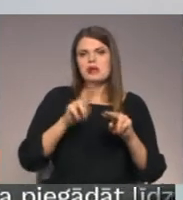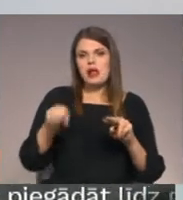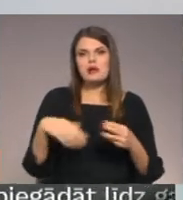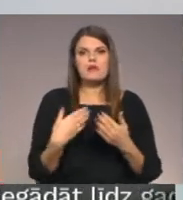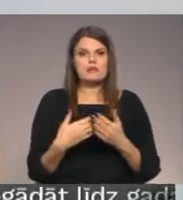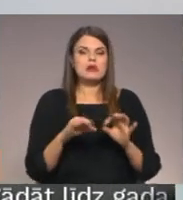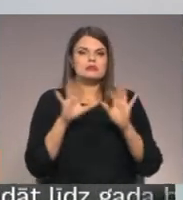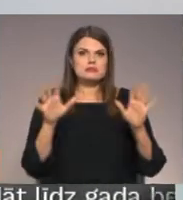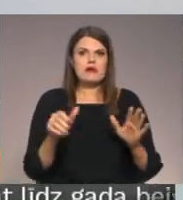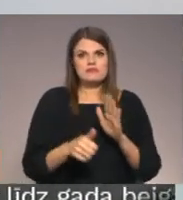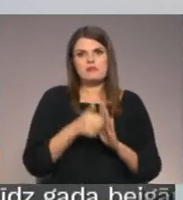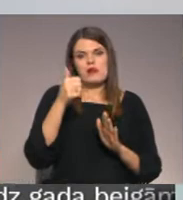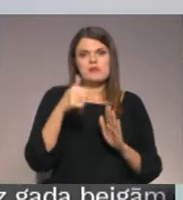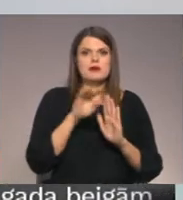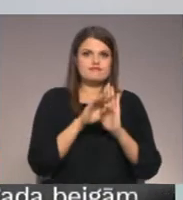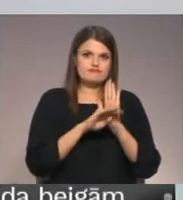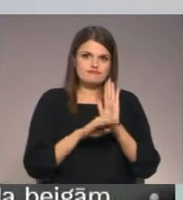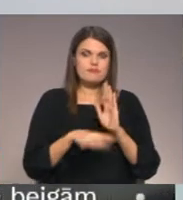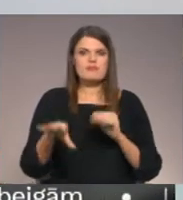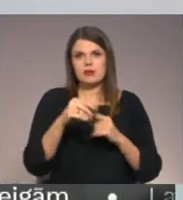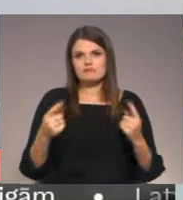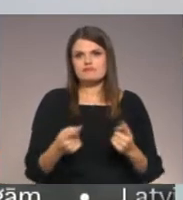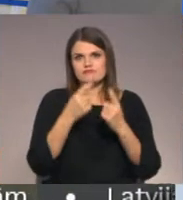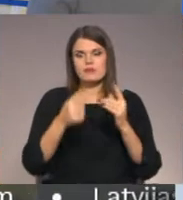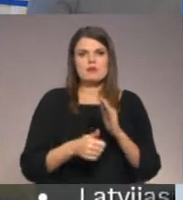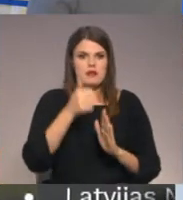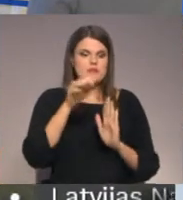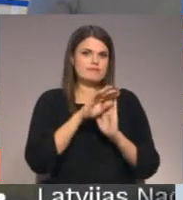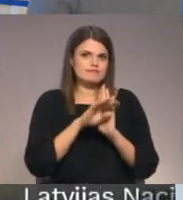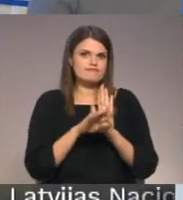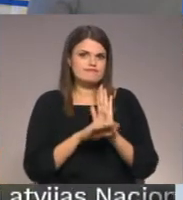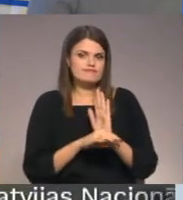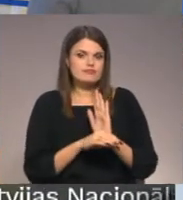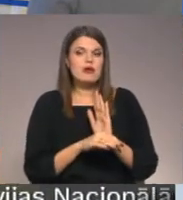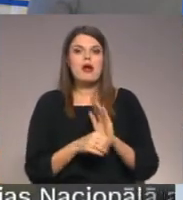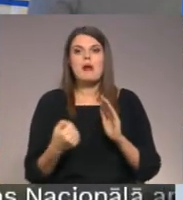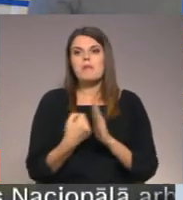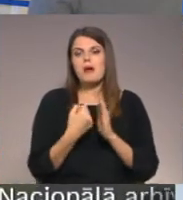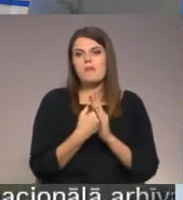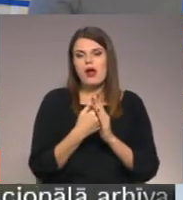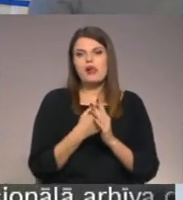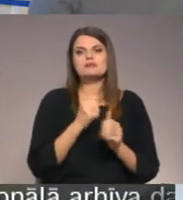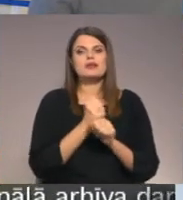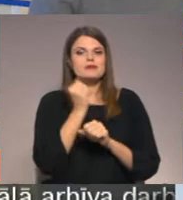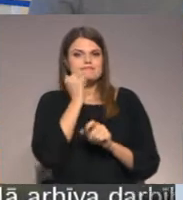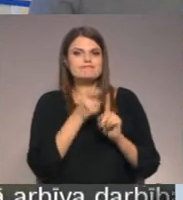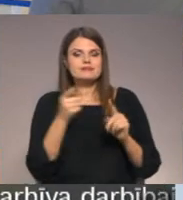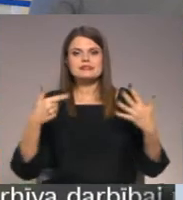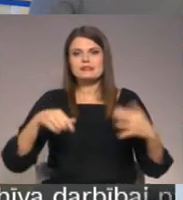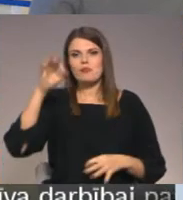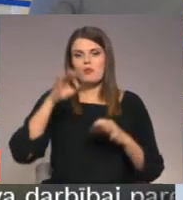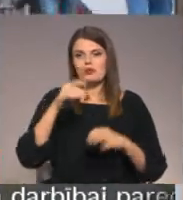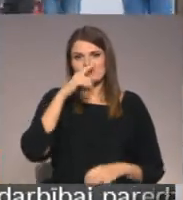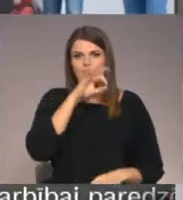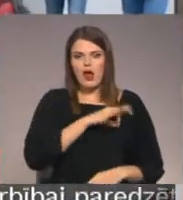stāja spēkā labvēlīgākas normas, tad mēs piemērojam labvēlīgākas normas. Dīkstāvas pabalstu apmērs būs 70% no algas, taču